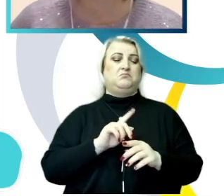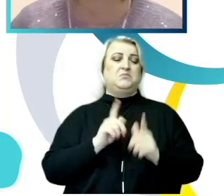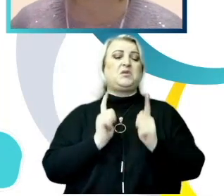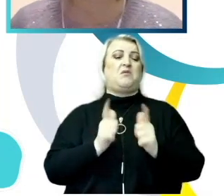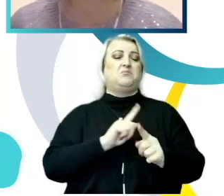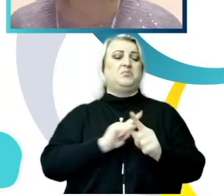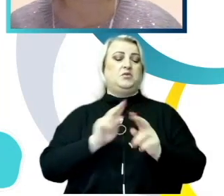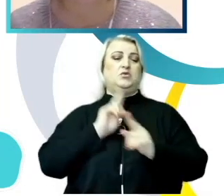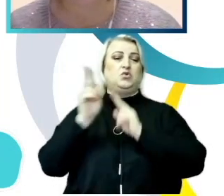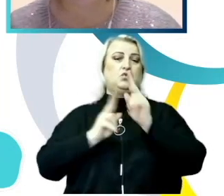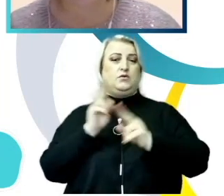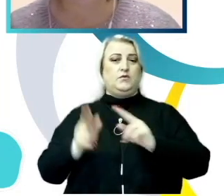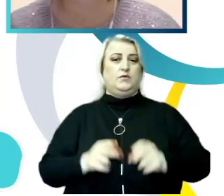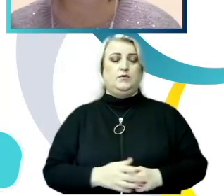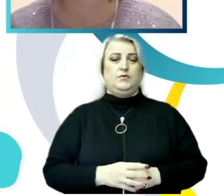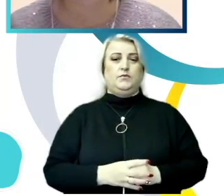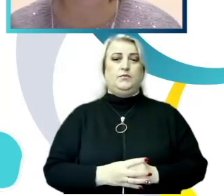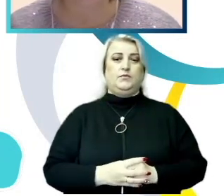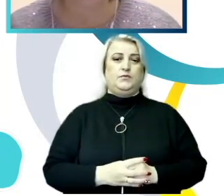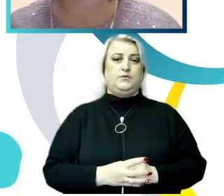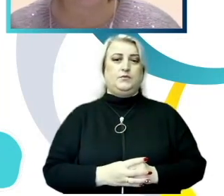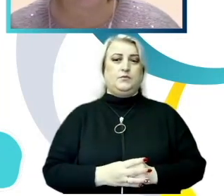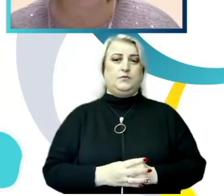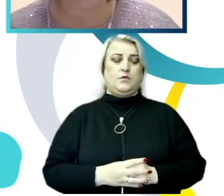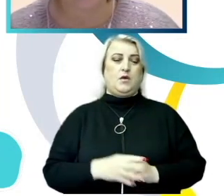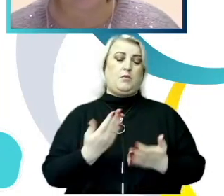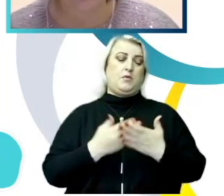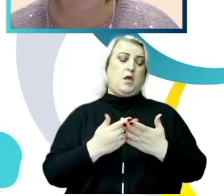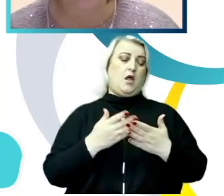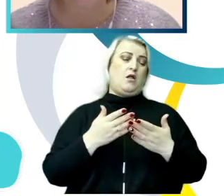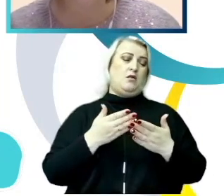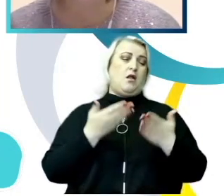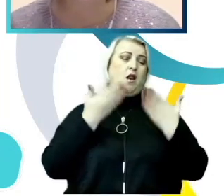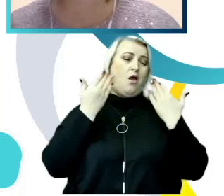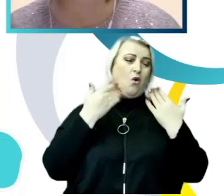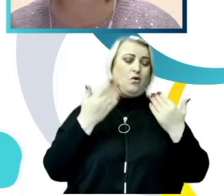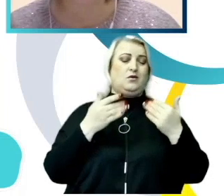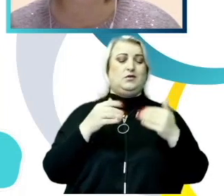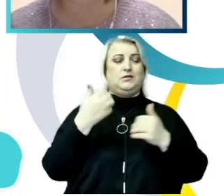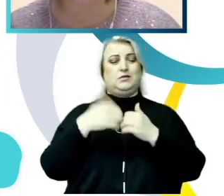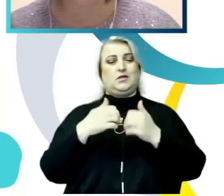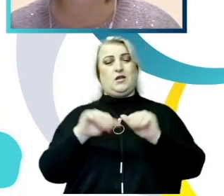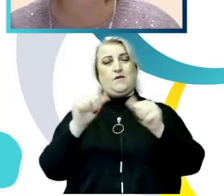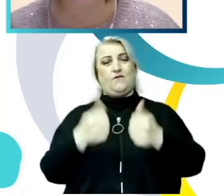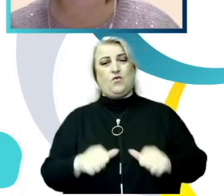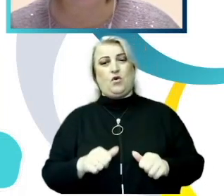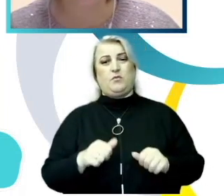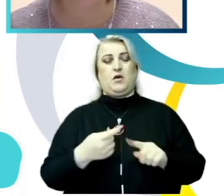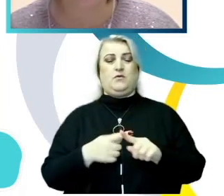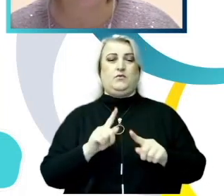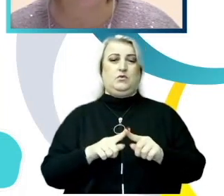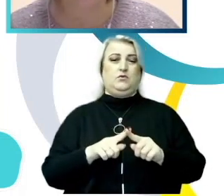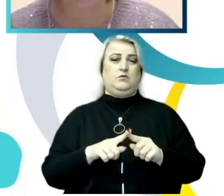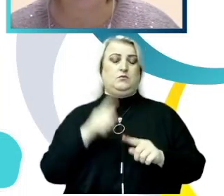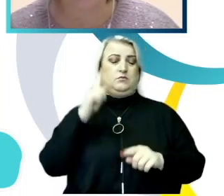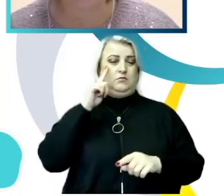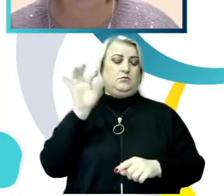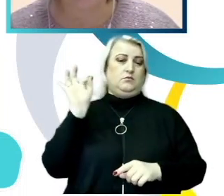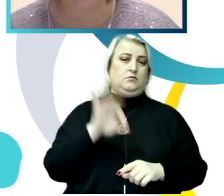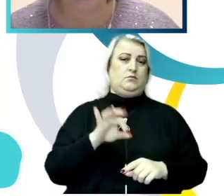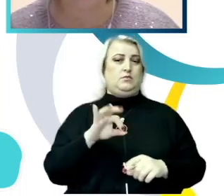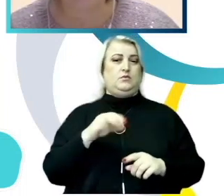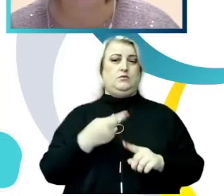celelalte clastere de tineri, deci forme subtile și respectiv forme medii, tinerii care au fost supuși mai des formelor de hărțuire